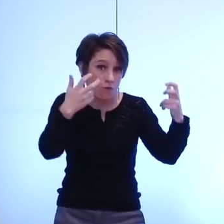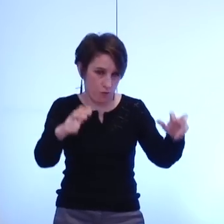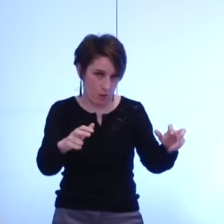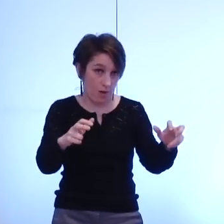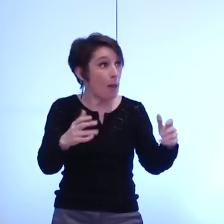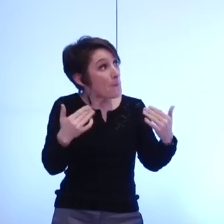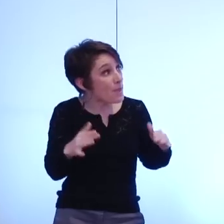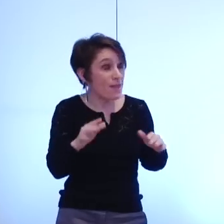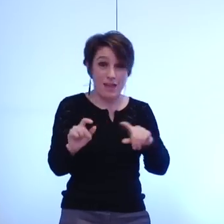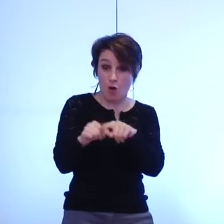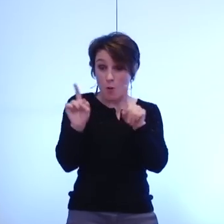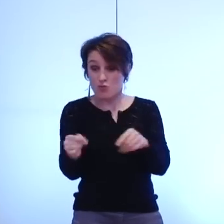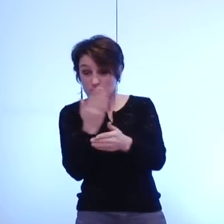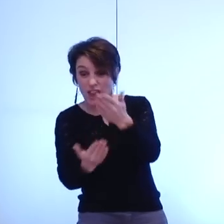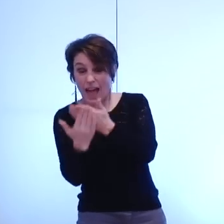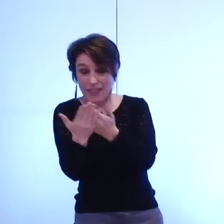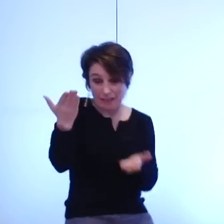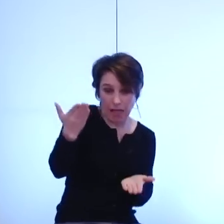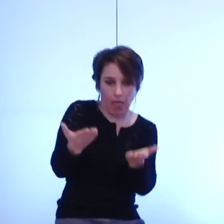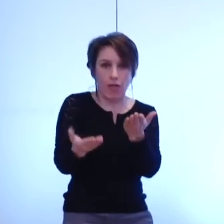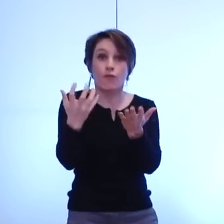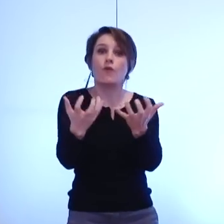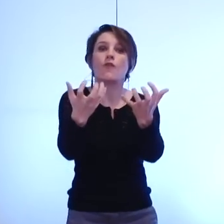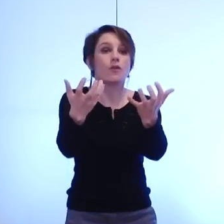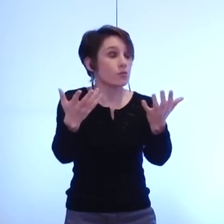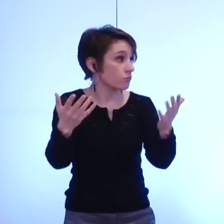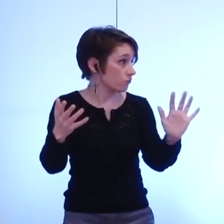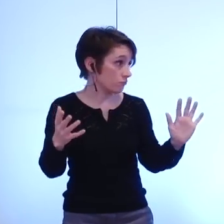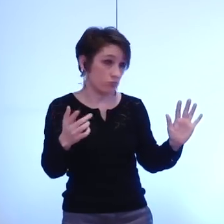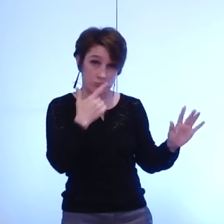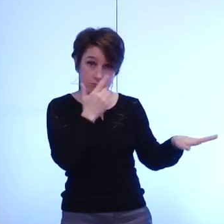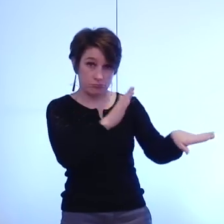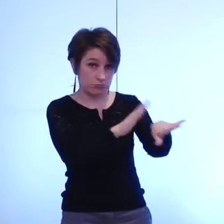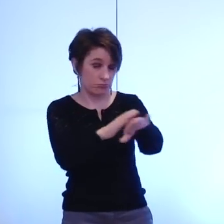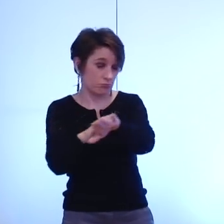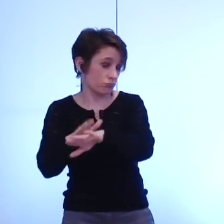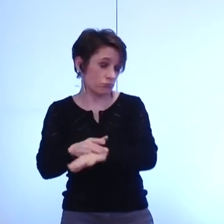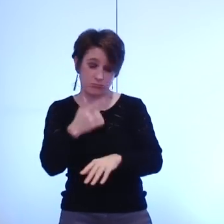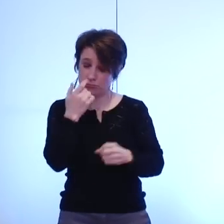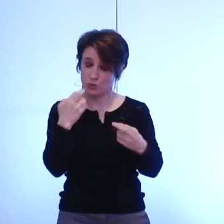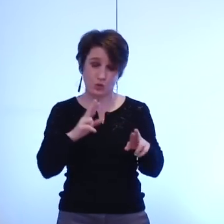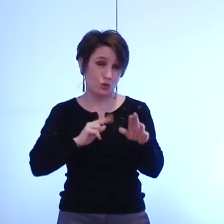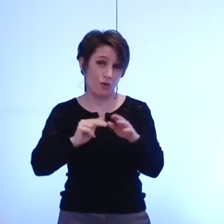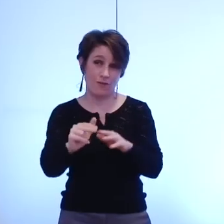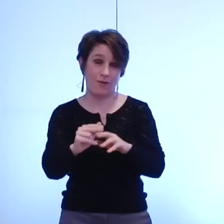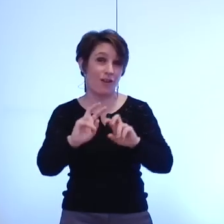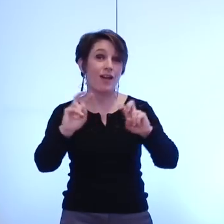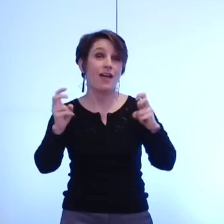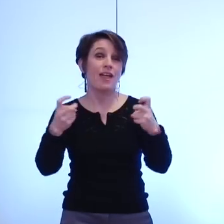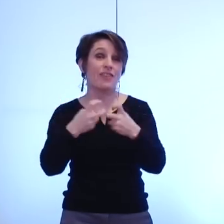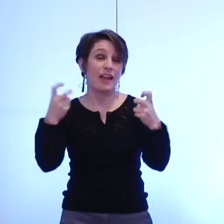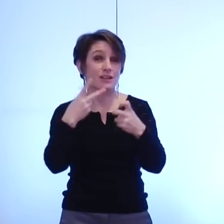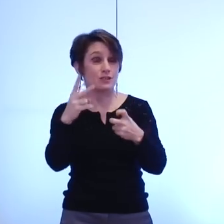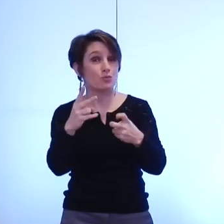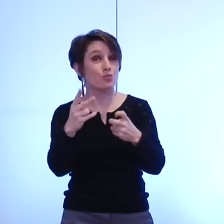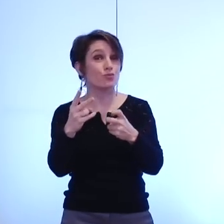annexe vous préparez de facto de nouvelles augmentations de la taxe d'enlèvement des ordures